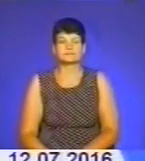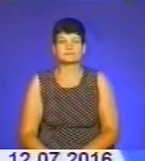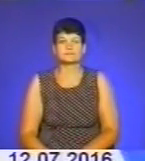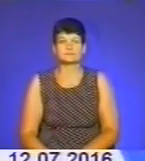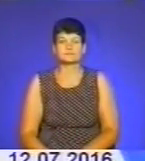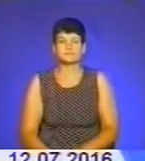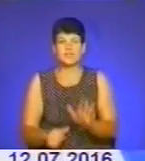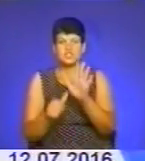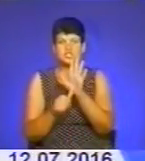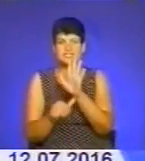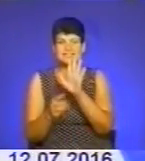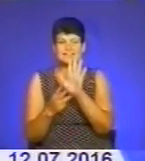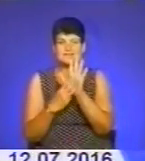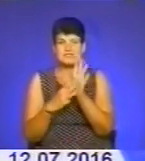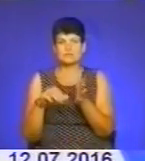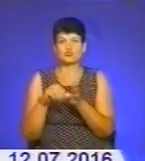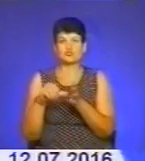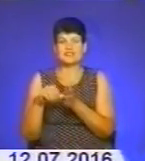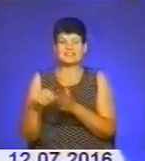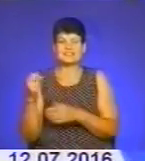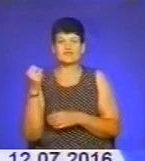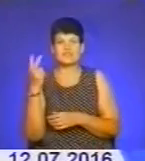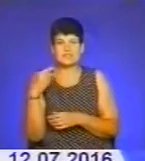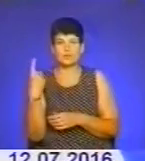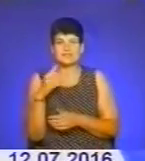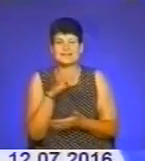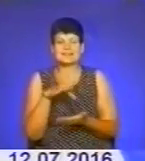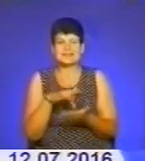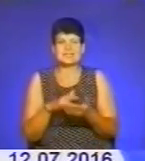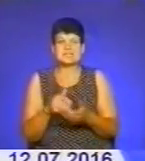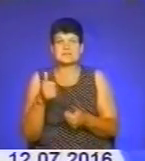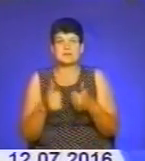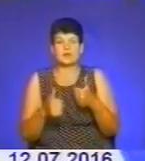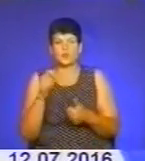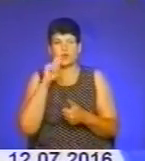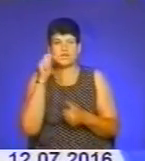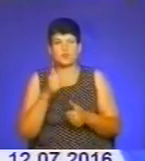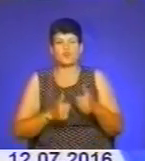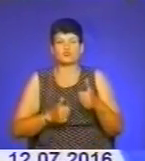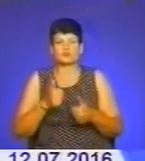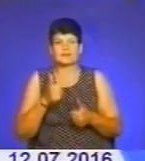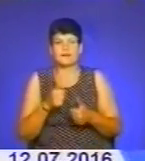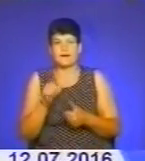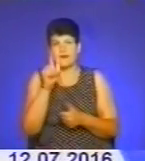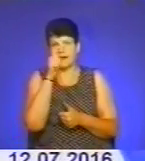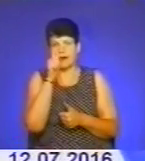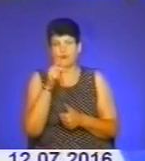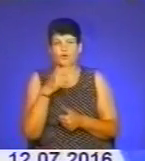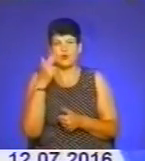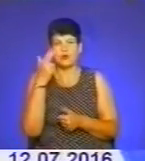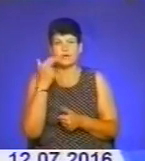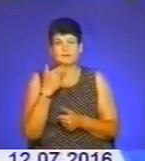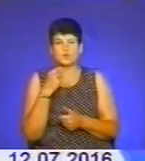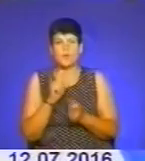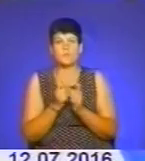68 учасників із 12 обласних центрів змагалися у всеукраїнському турнірі з греко-римської боротьби пам'яті